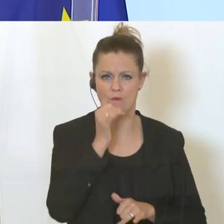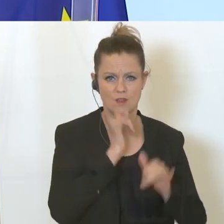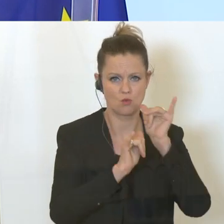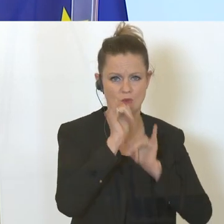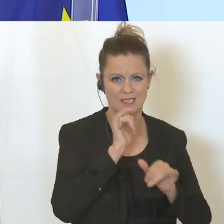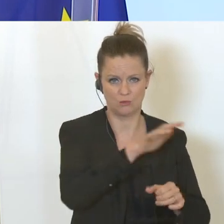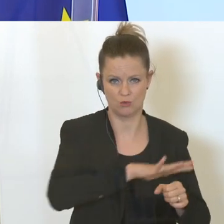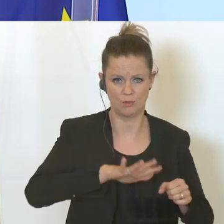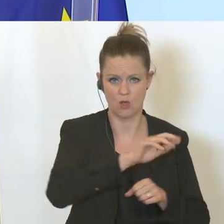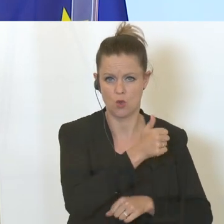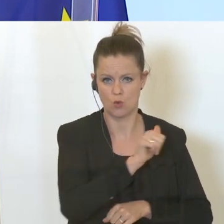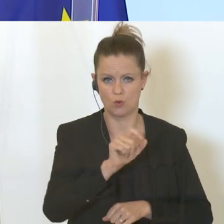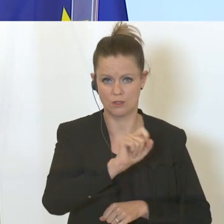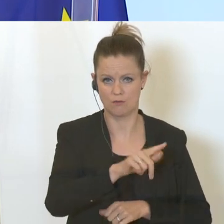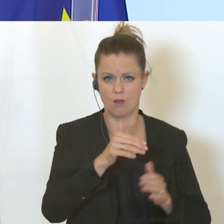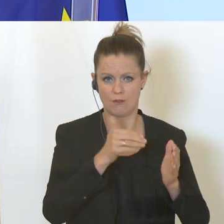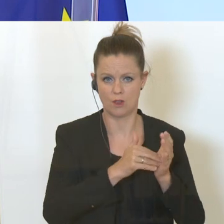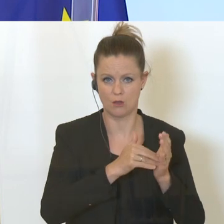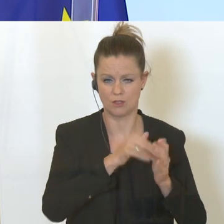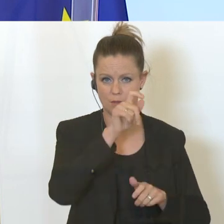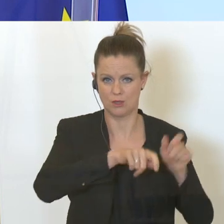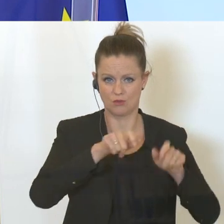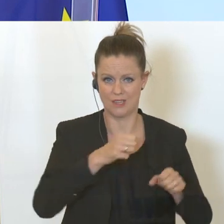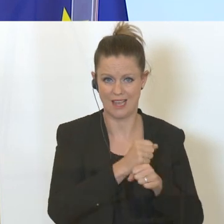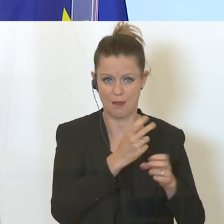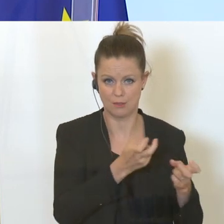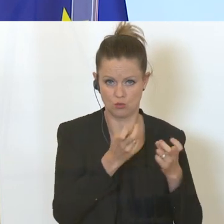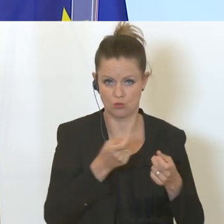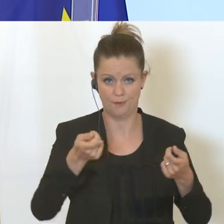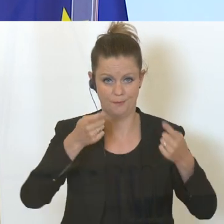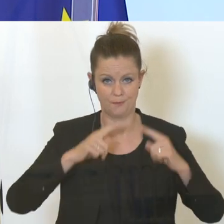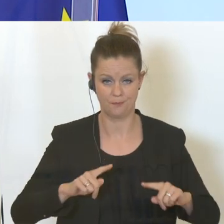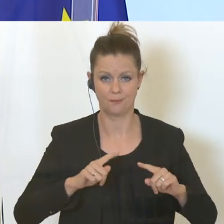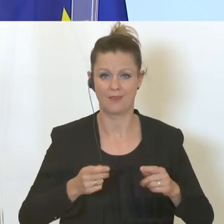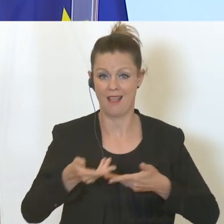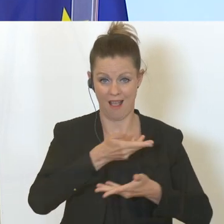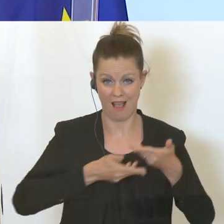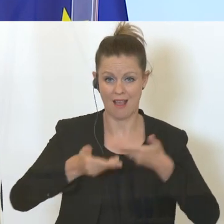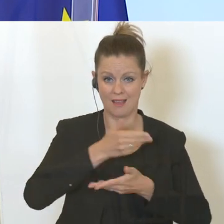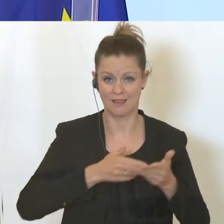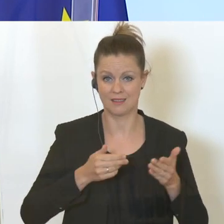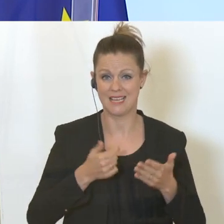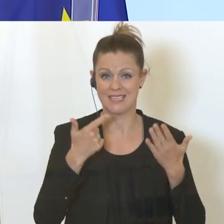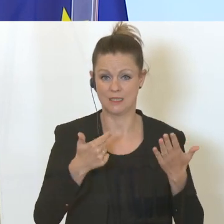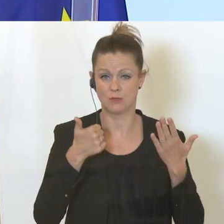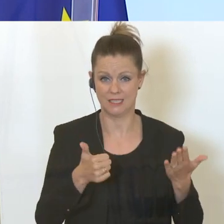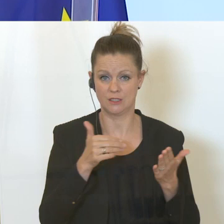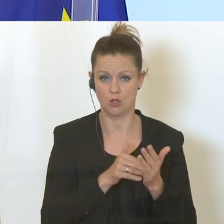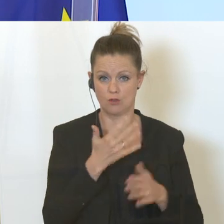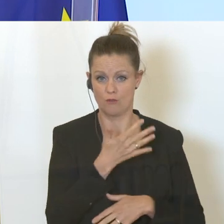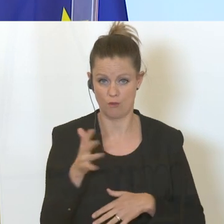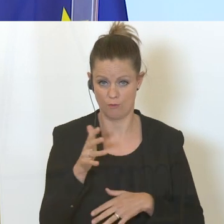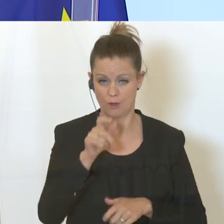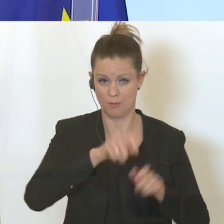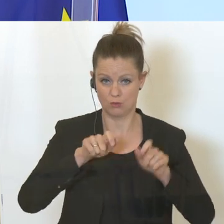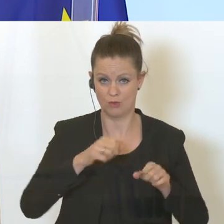mit rund 112.000 Arbeitssuchenden. An zweiter Stelle ist der Handel mit 67.500